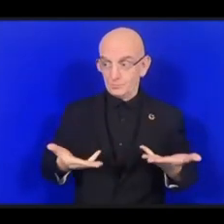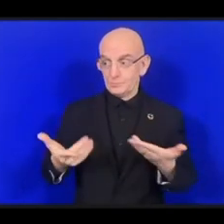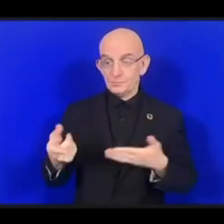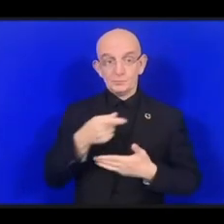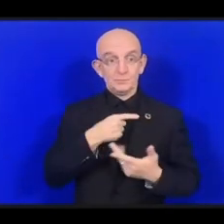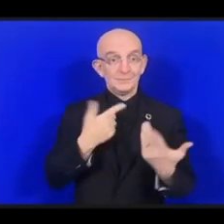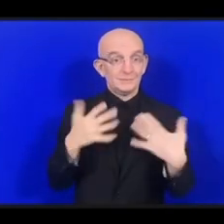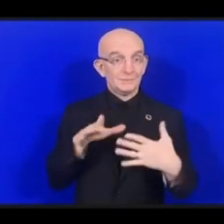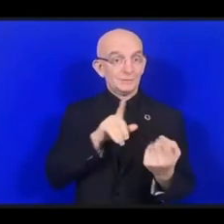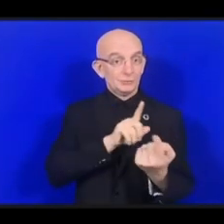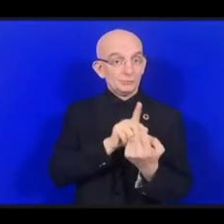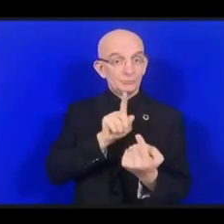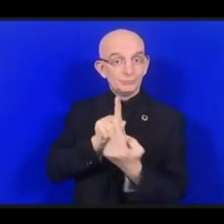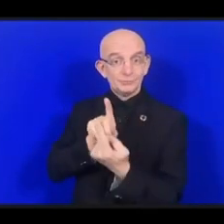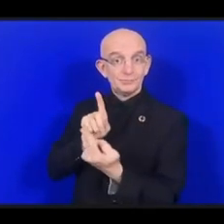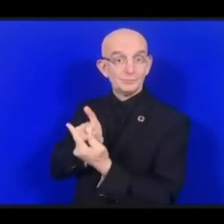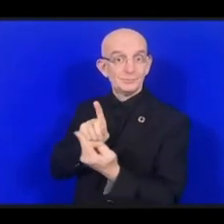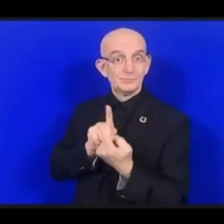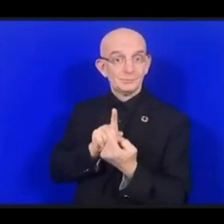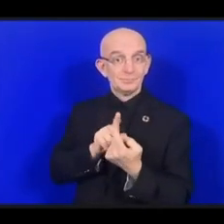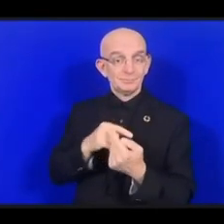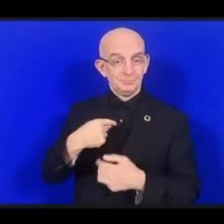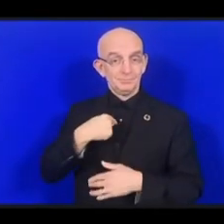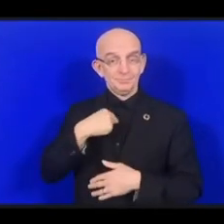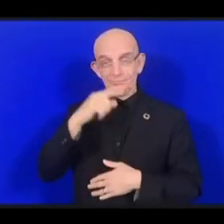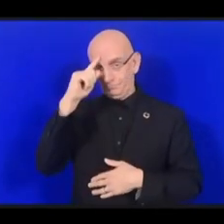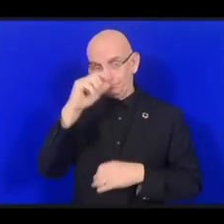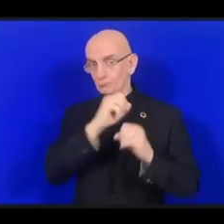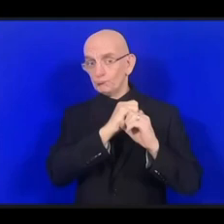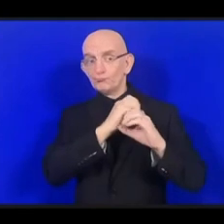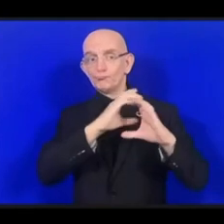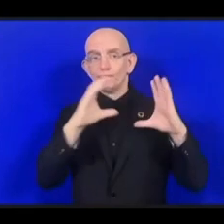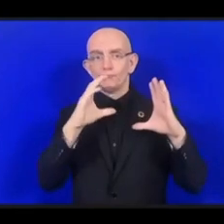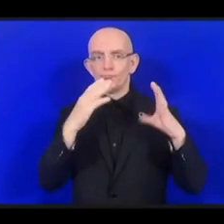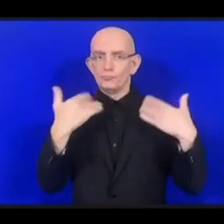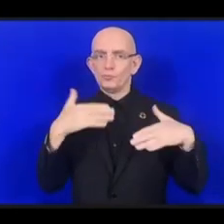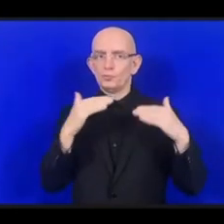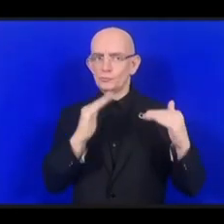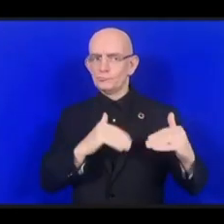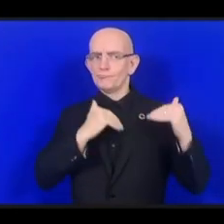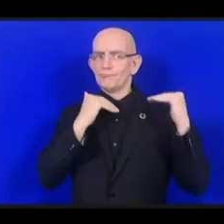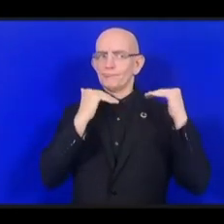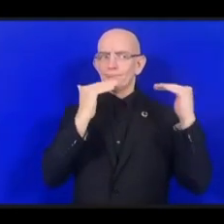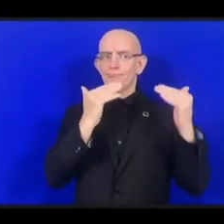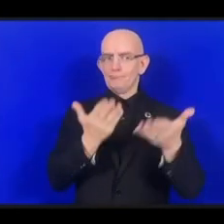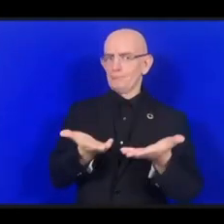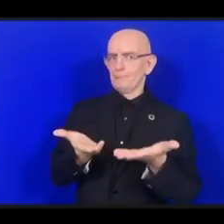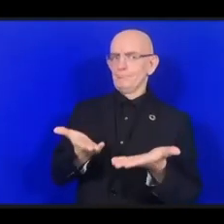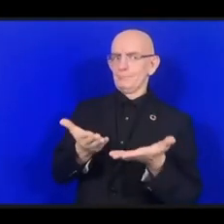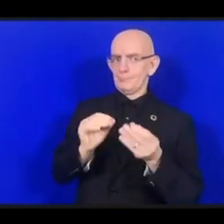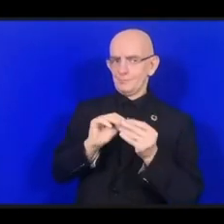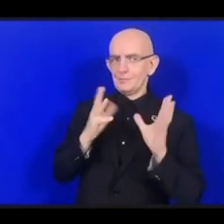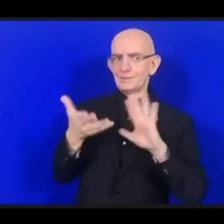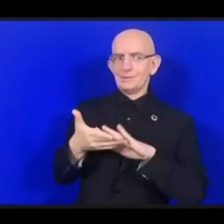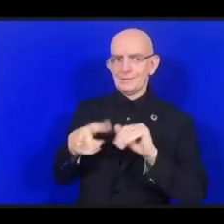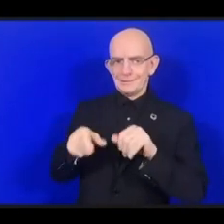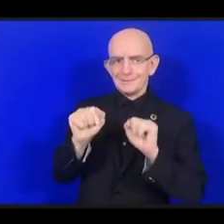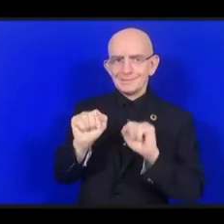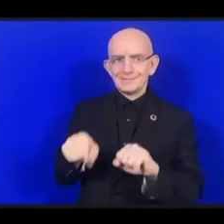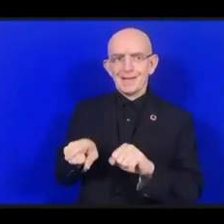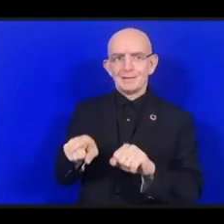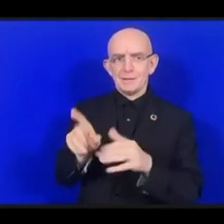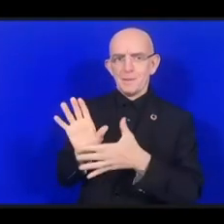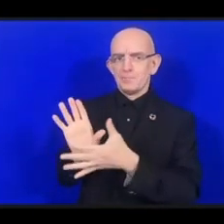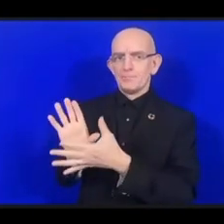жду от интернета, потому что, мне кажется, интернет – это и есть одно из тех связующих звеньев, которые поддерживают